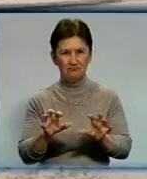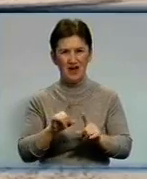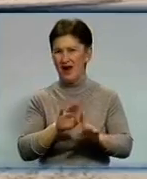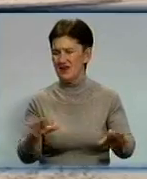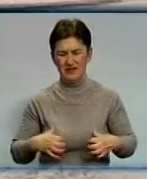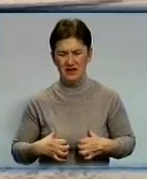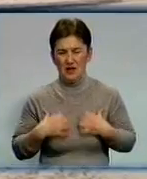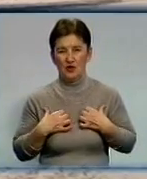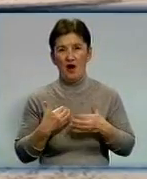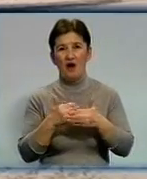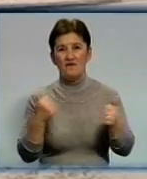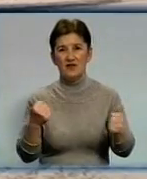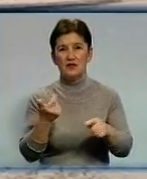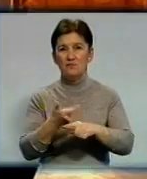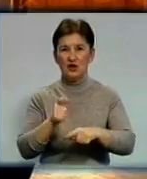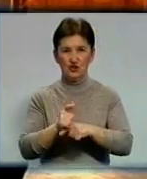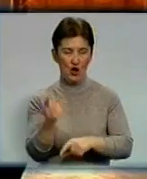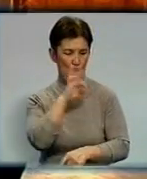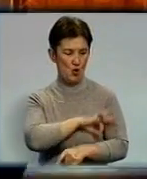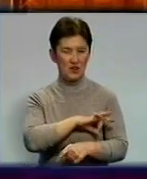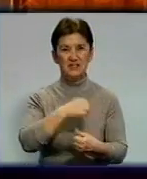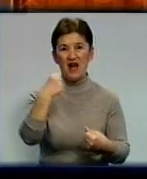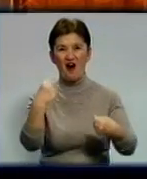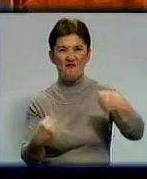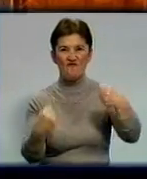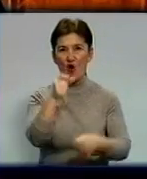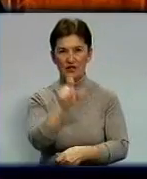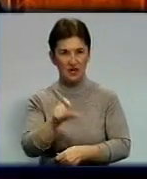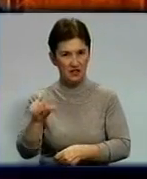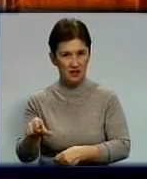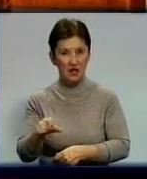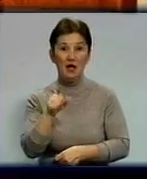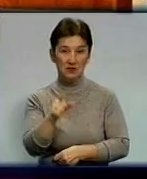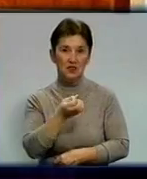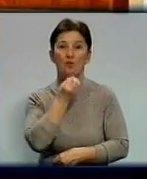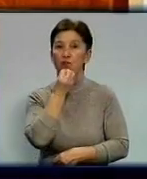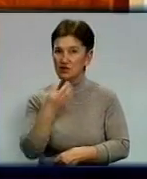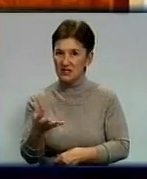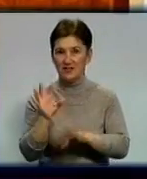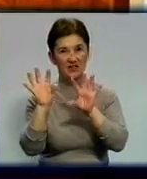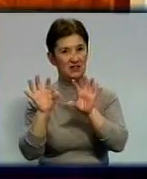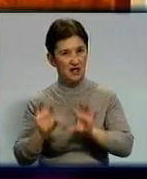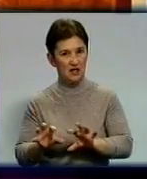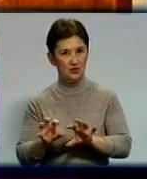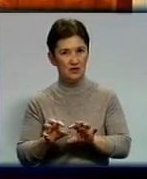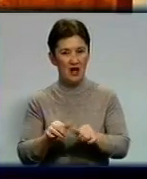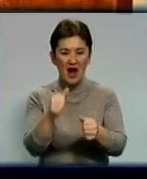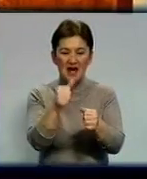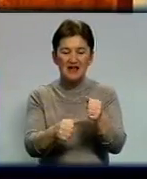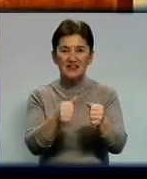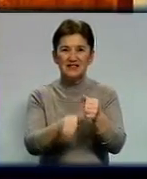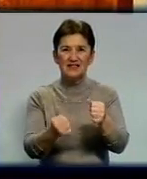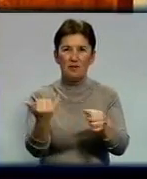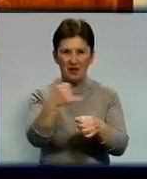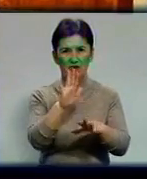найбільше користі від закону отримують водії. Це позитивний закон, скажімо так, заправки будуть